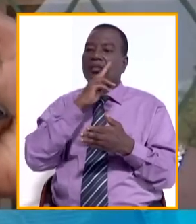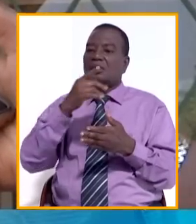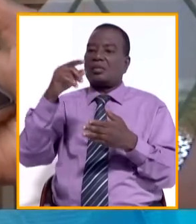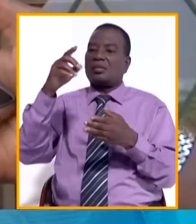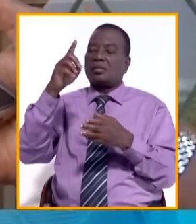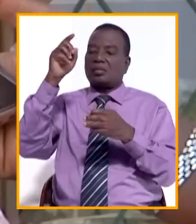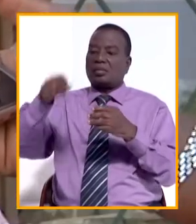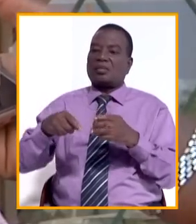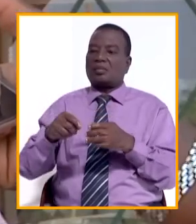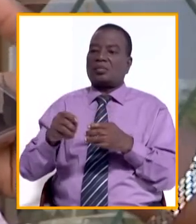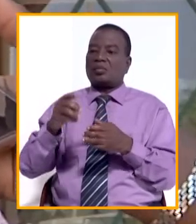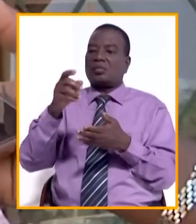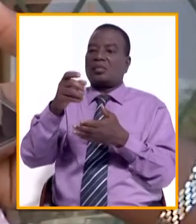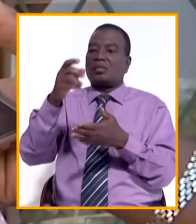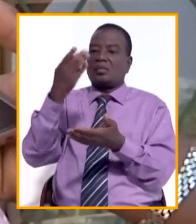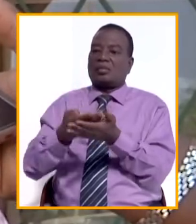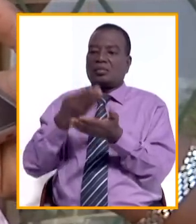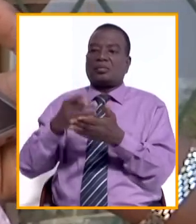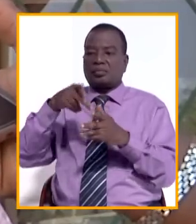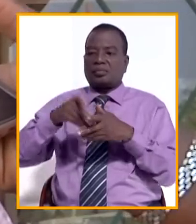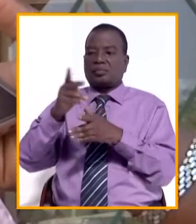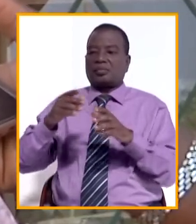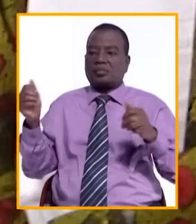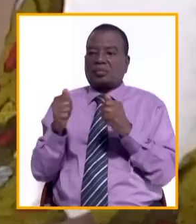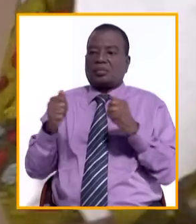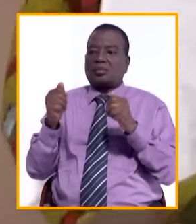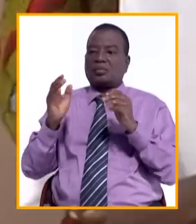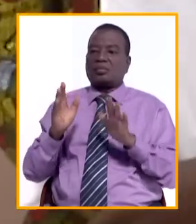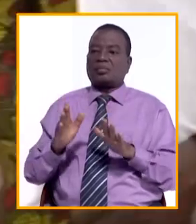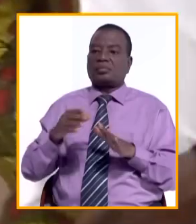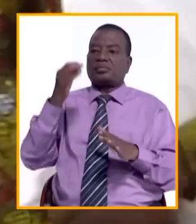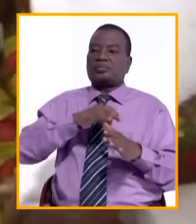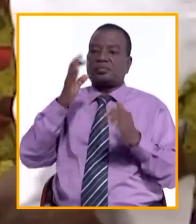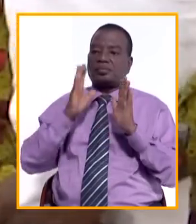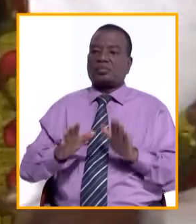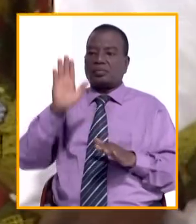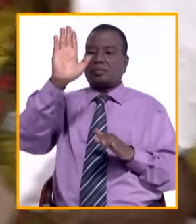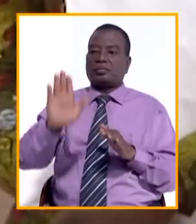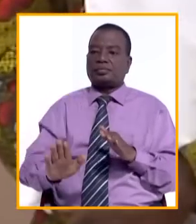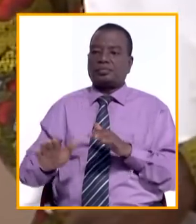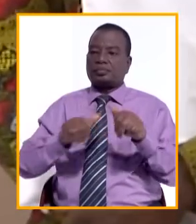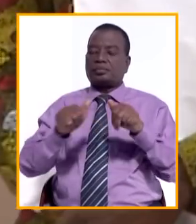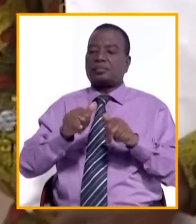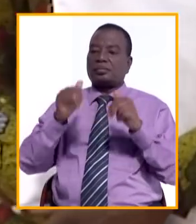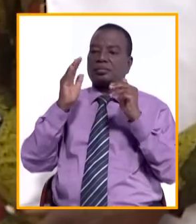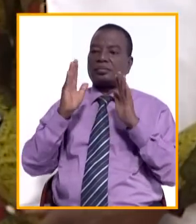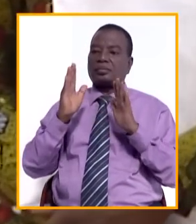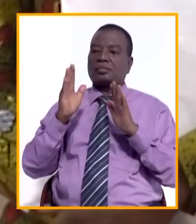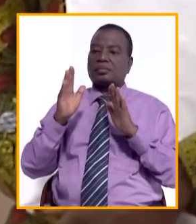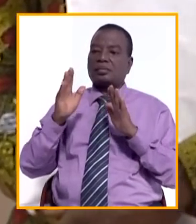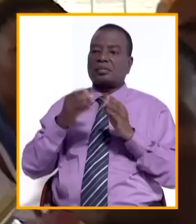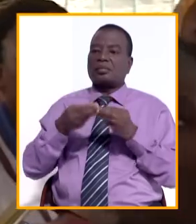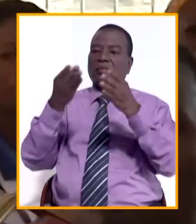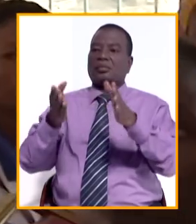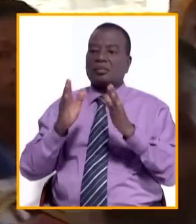pour payer le congélateur et puis améliorer mon activité. Les bénéficiaires saluent l'action du donateur qui a